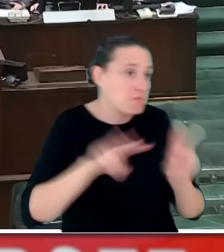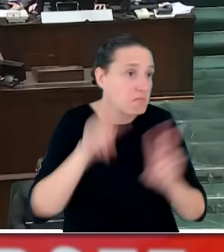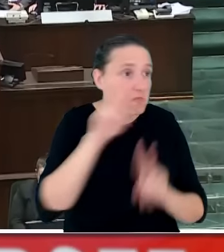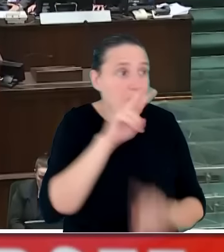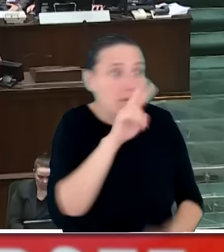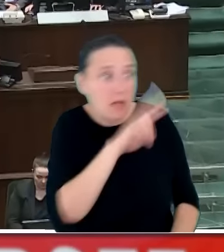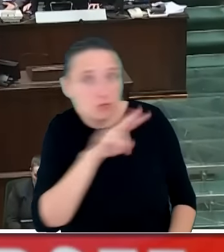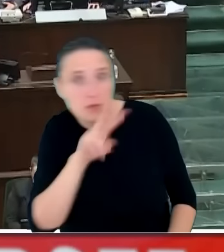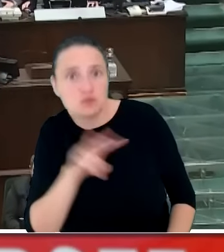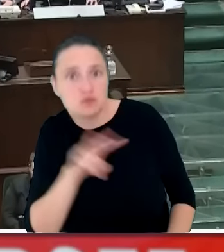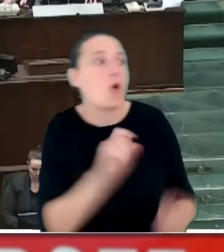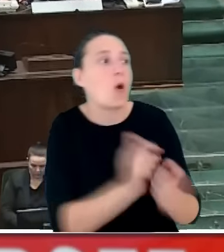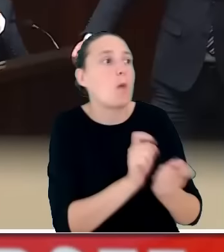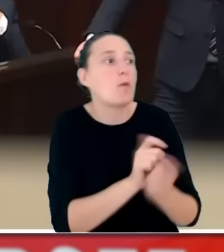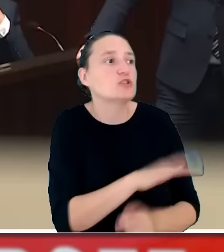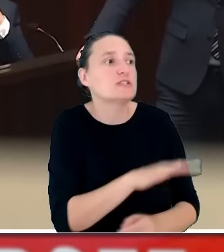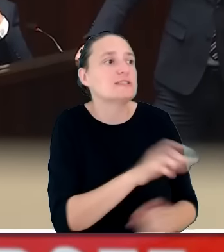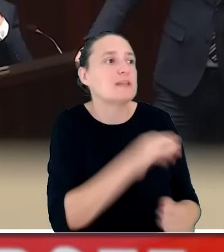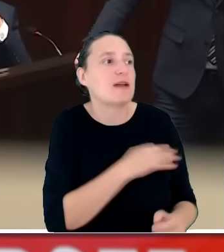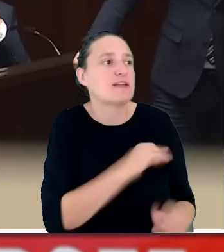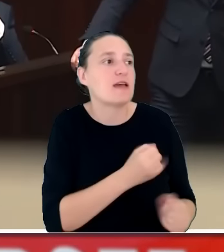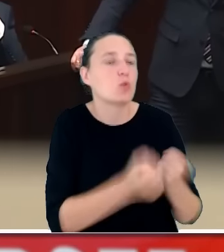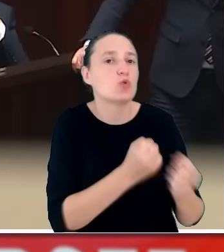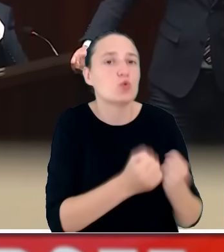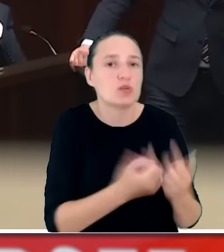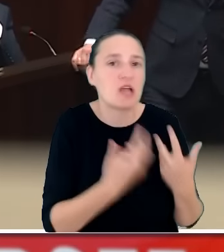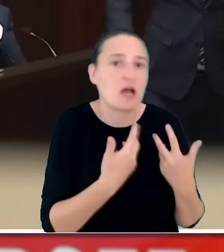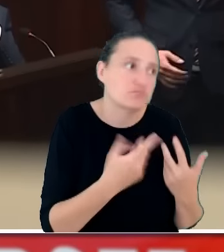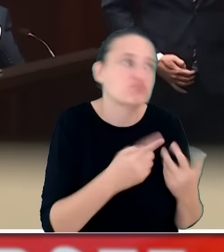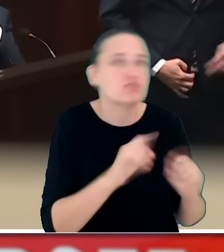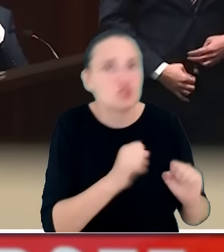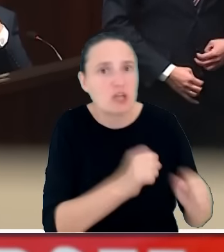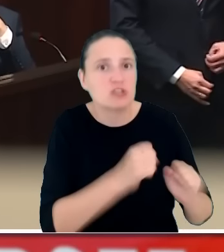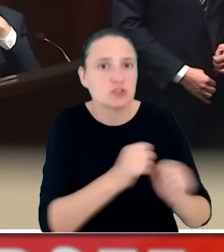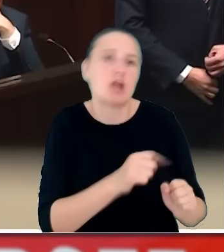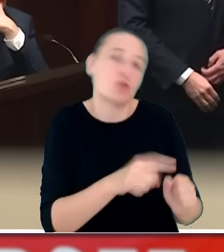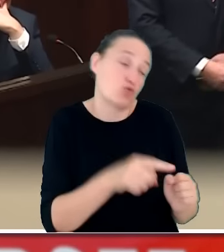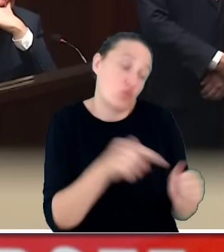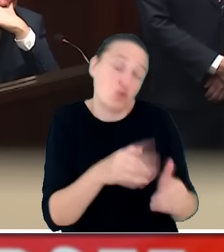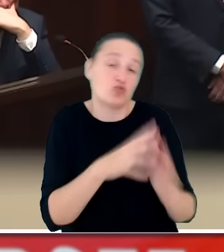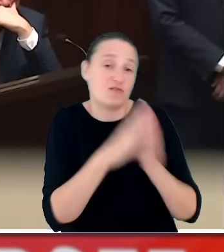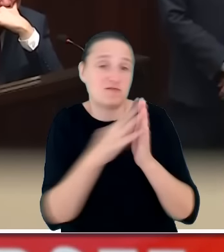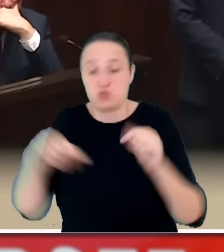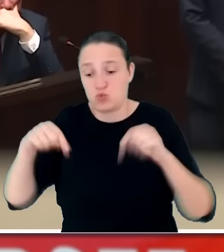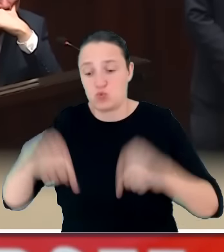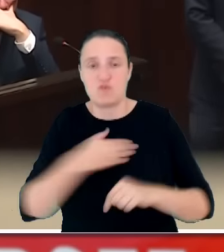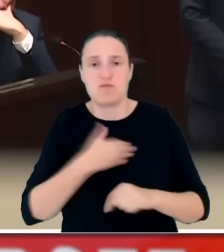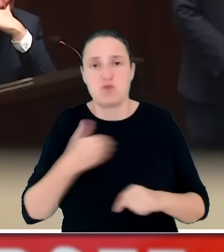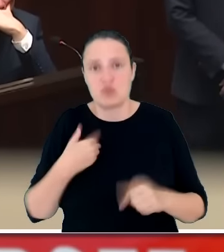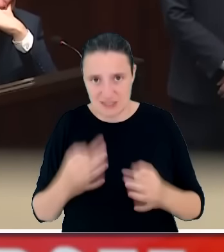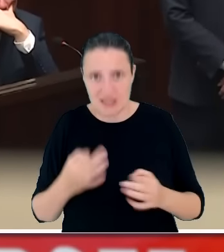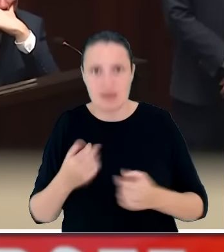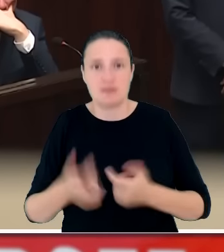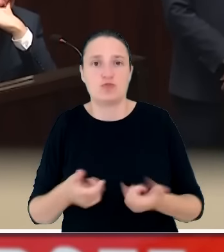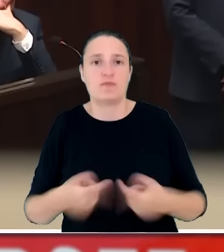traktowana opozycja, w jaki sposób utrudnia się jej życie i być może właśnie te wnioski przenoszone są na nasz grunt. Panie redaktorze, czy nie jest